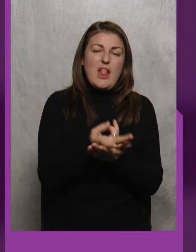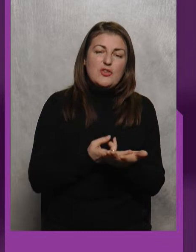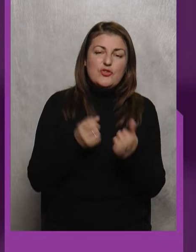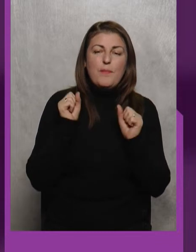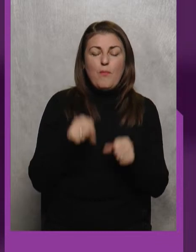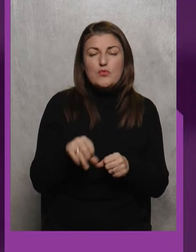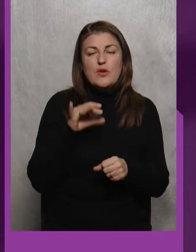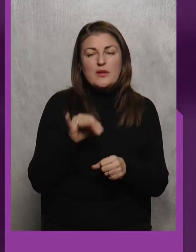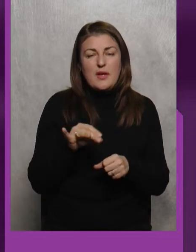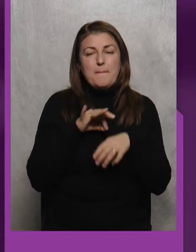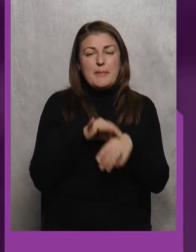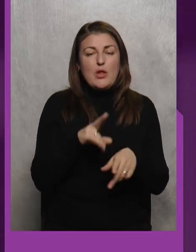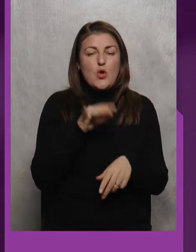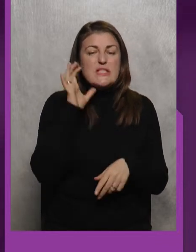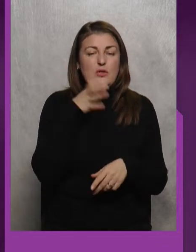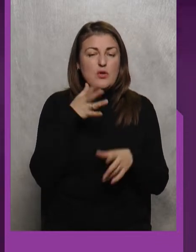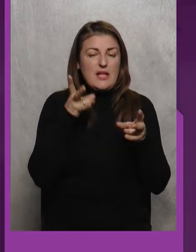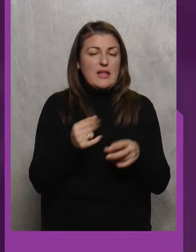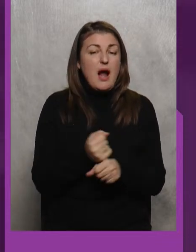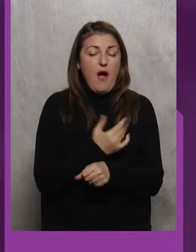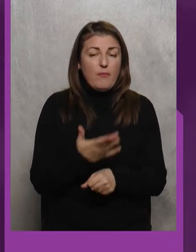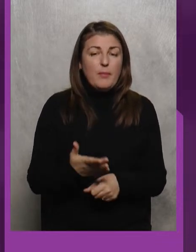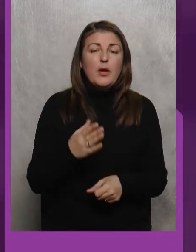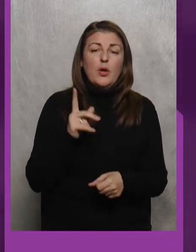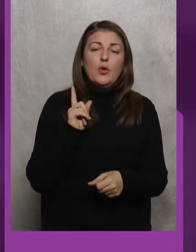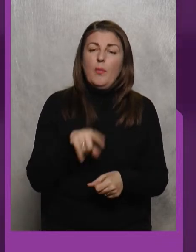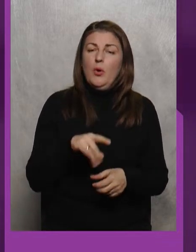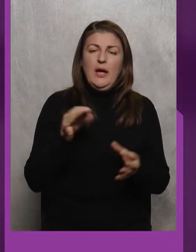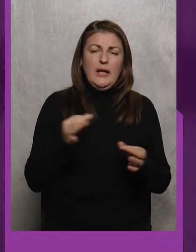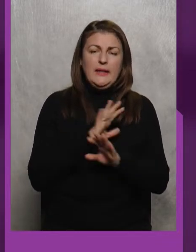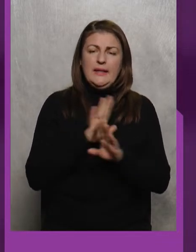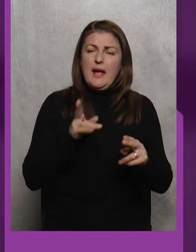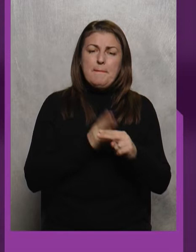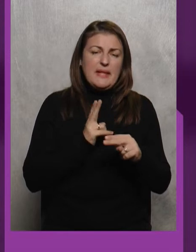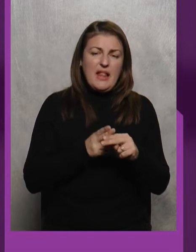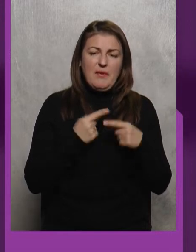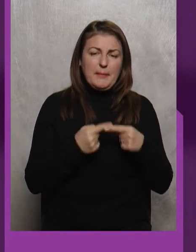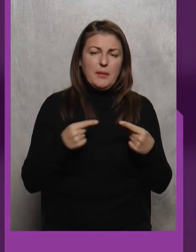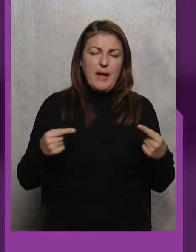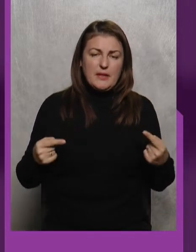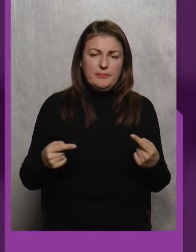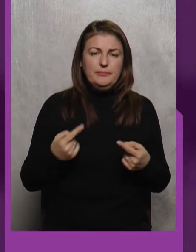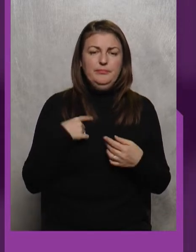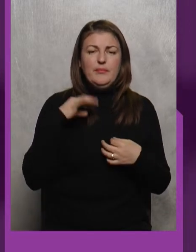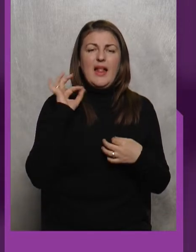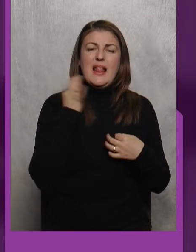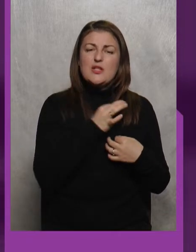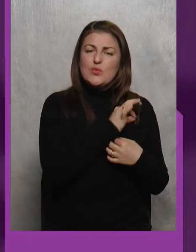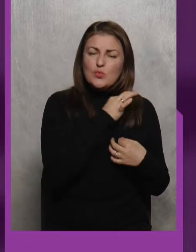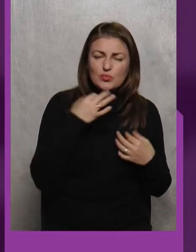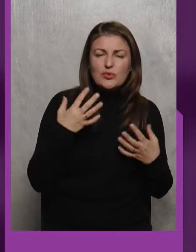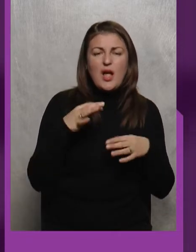провести до серйозної травми Тому ніяких металевих предметів Ну ланцюжків